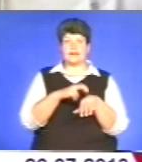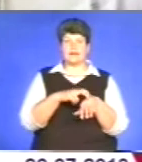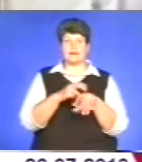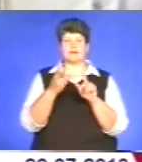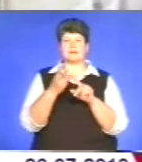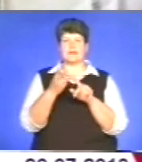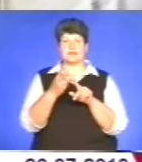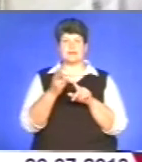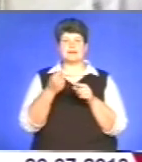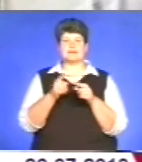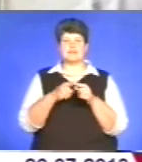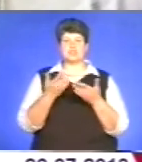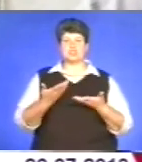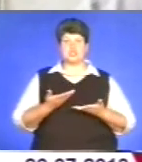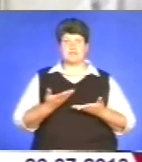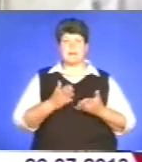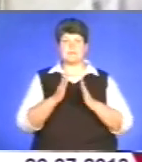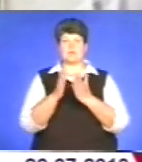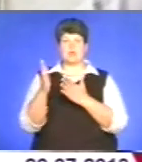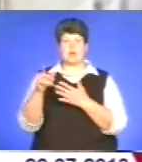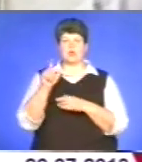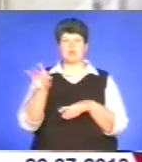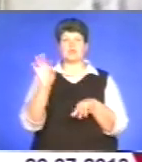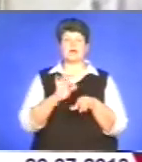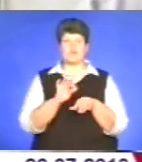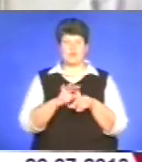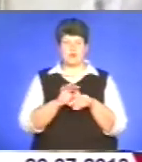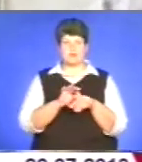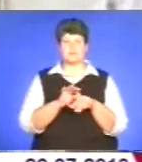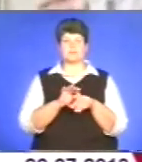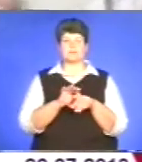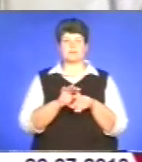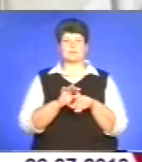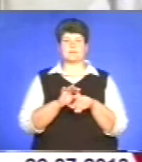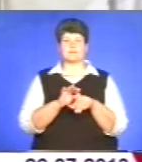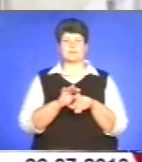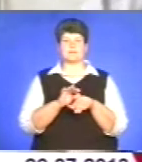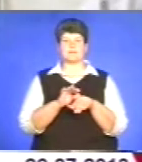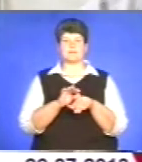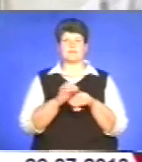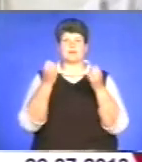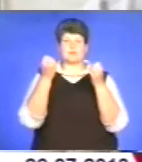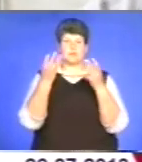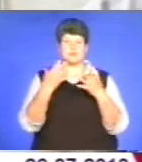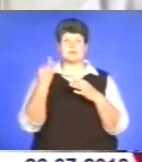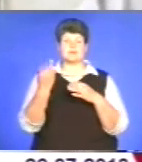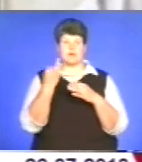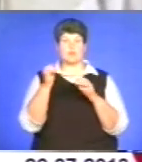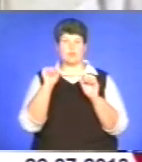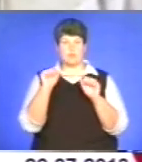третє, це так звана жива бібліотека. Коли люди, які хворіють гепатитом С, наприклад, когось пересічного громадянина зацікавить,